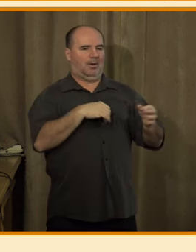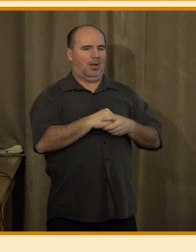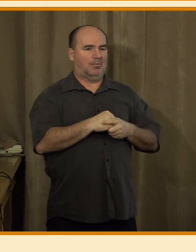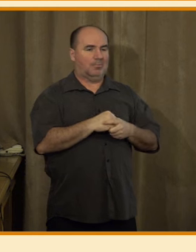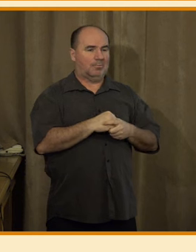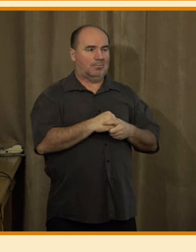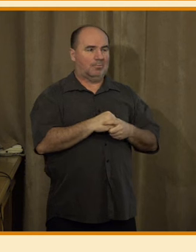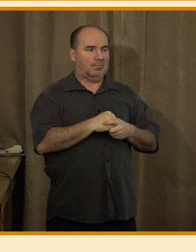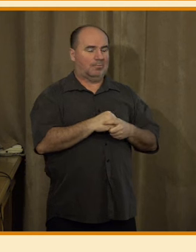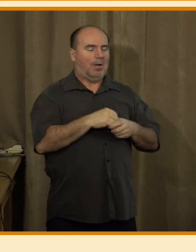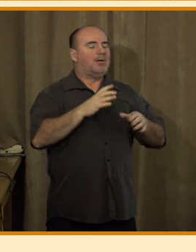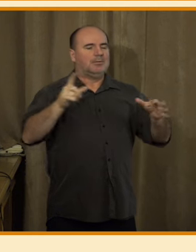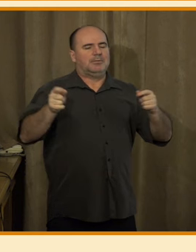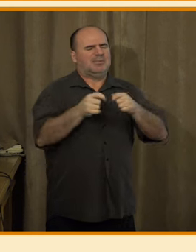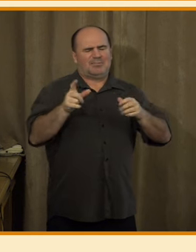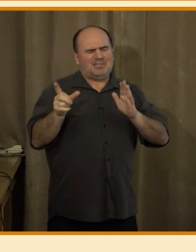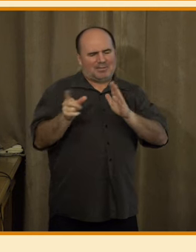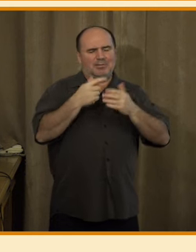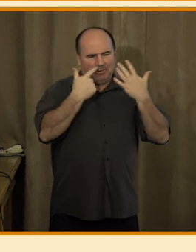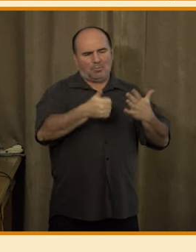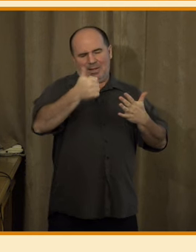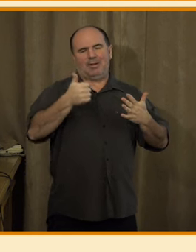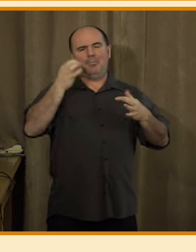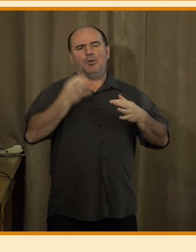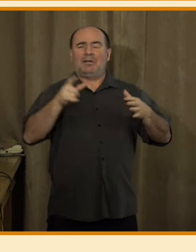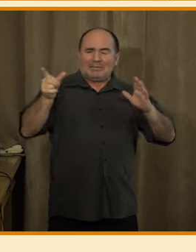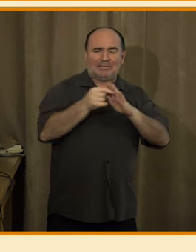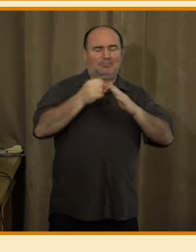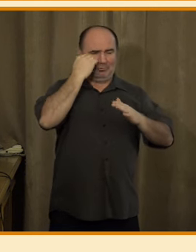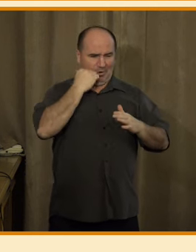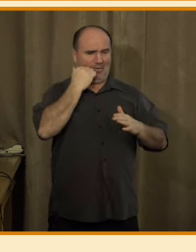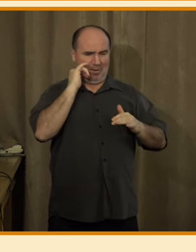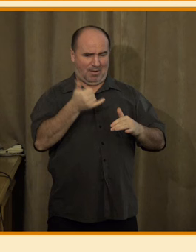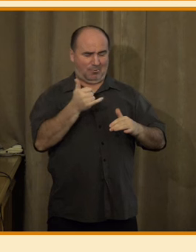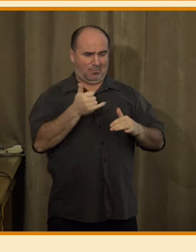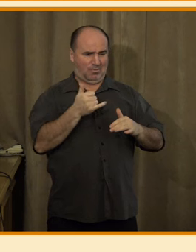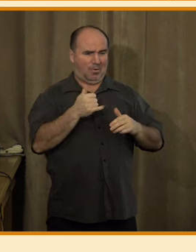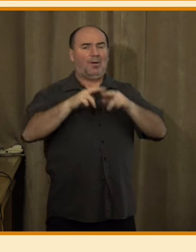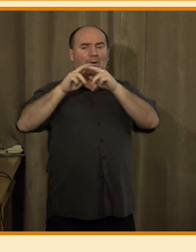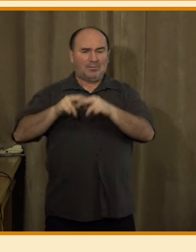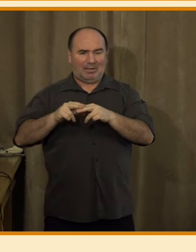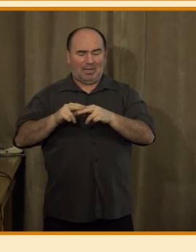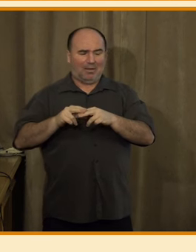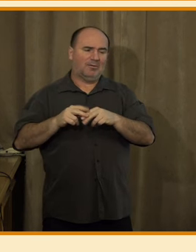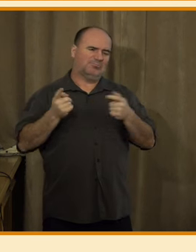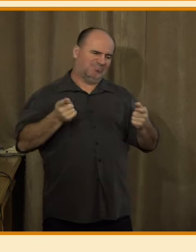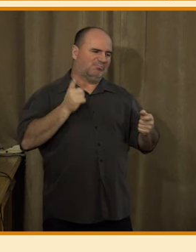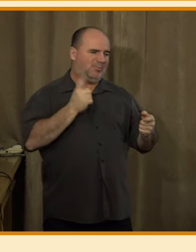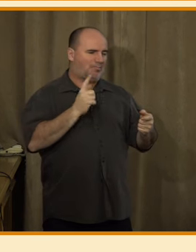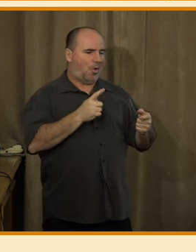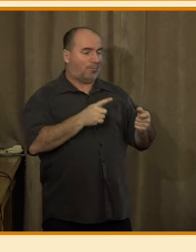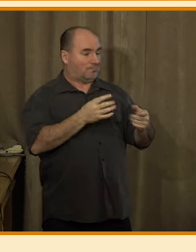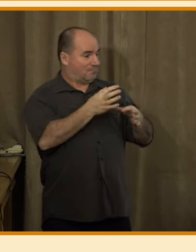o nástroj umělé inteligence, tak, že by měly být označením a